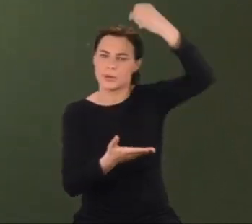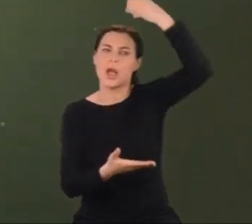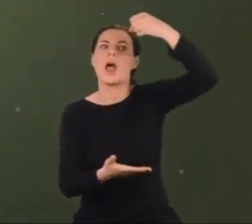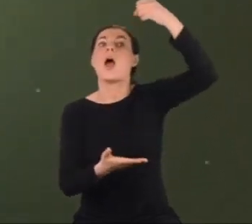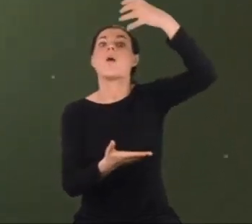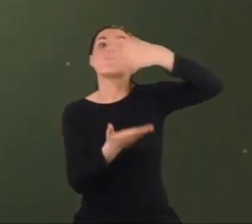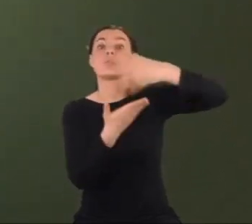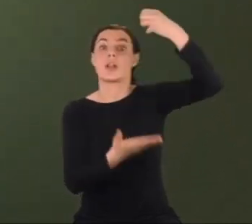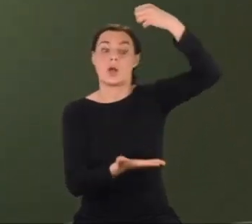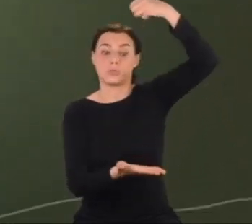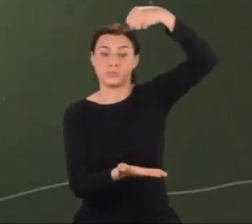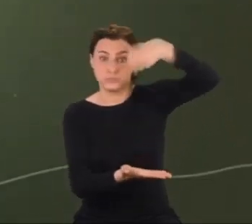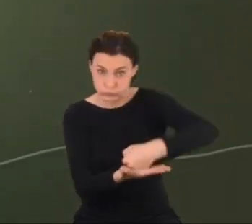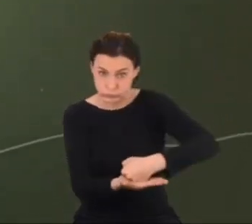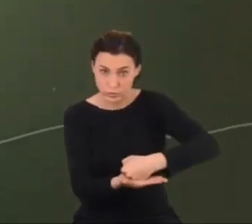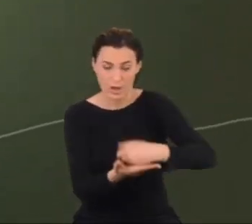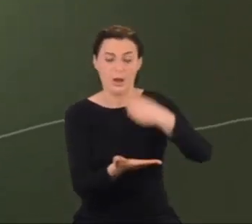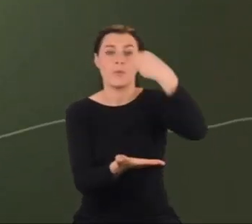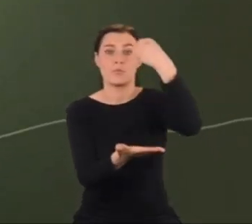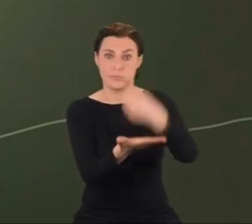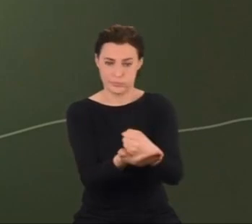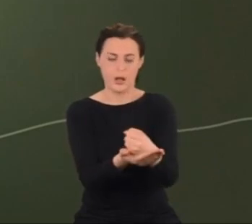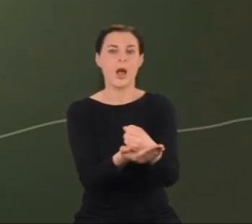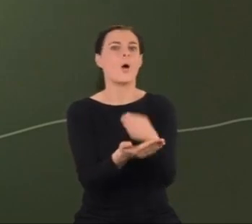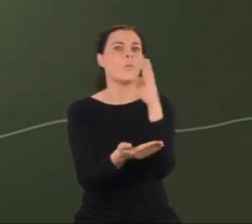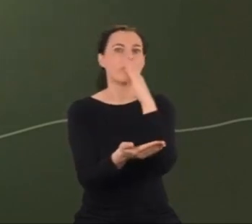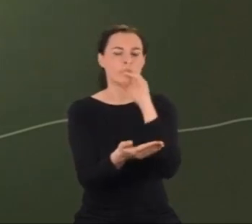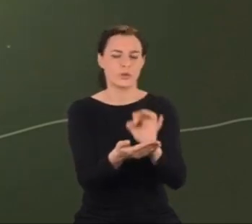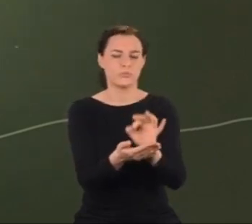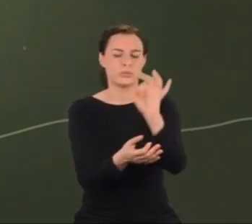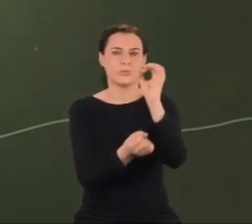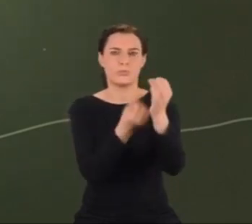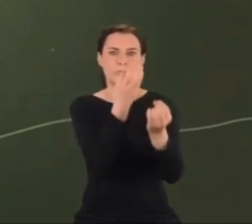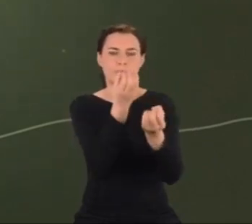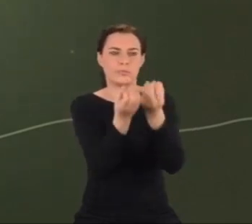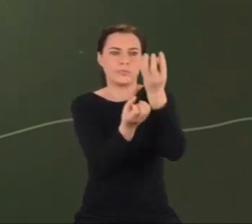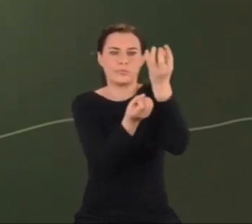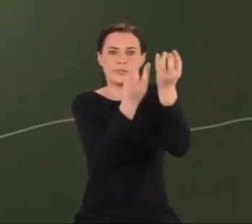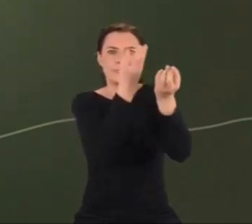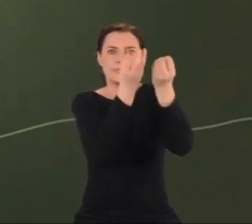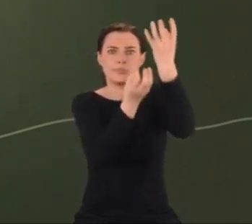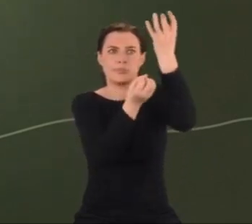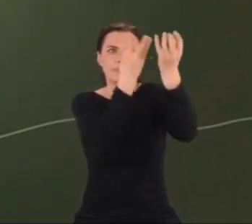Butelka opada na dno, a wtedy wydostają się z niej pęcherzyki powietrza unosząc się do góry.